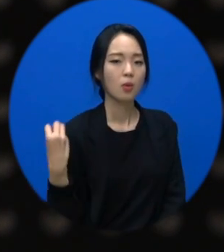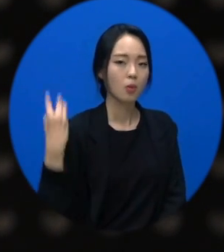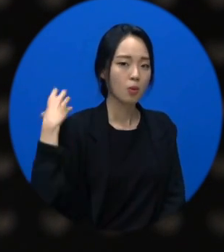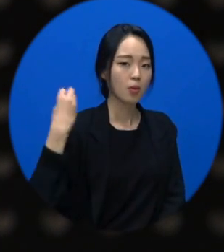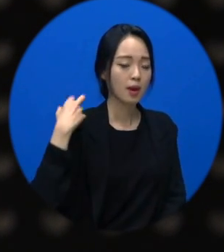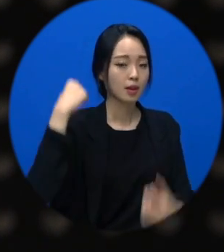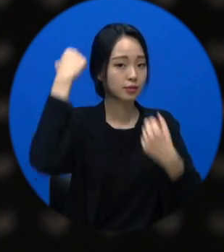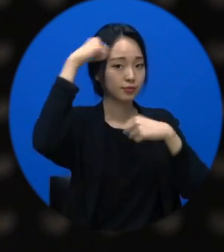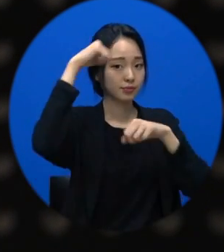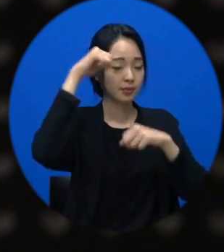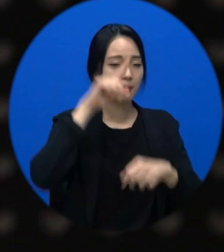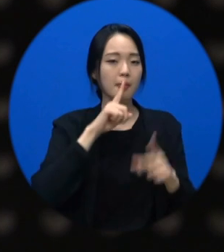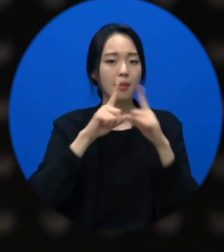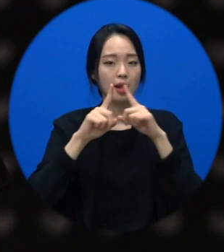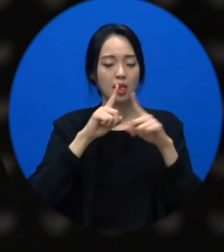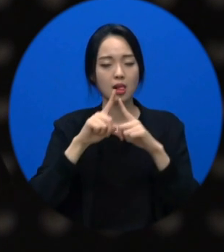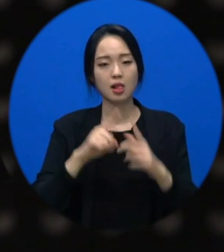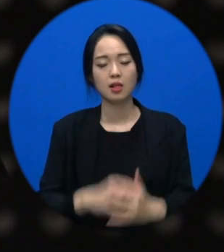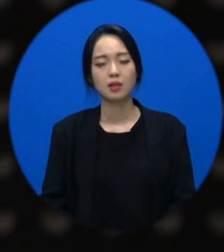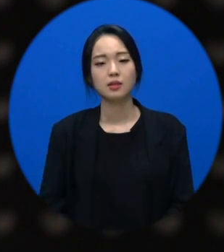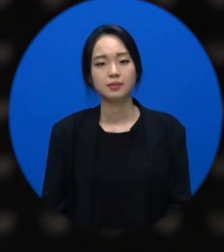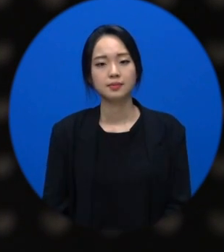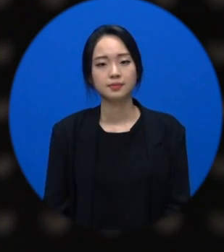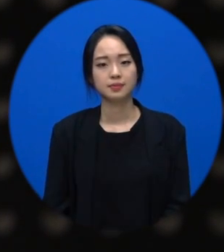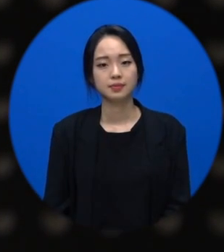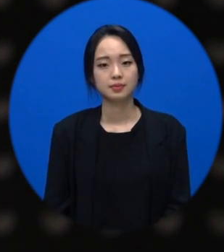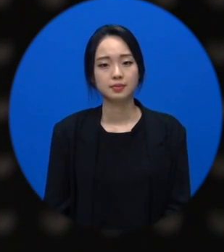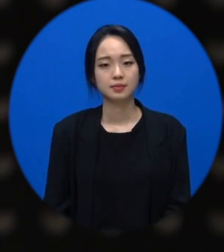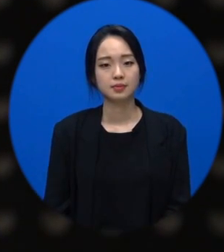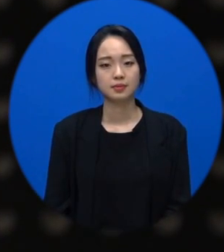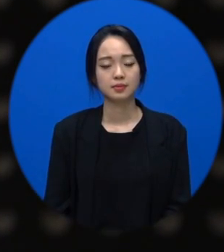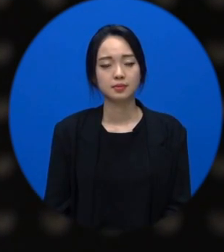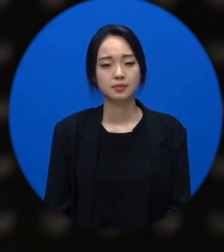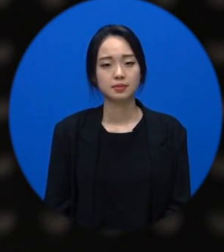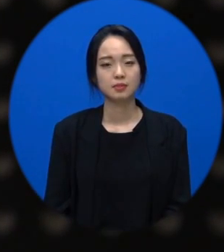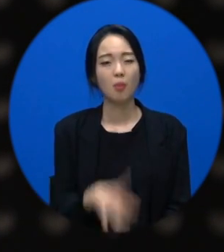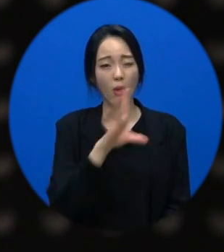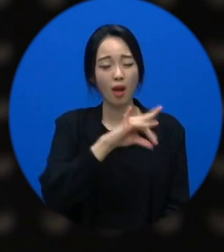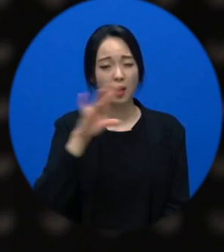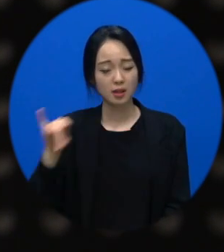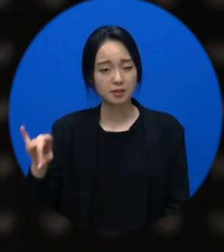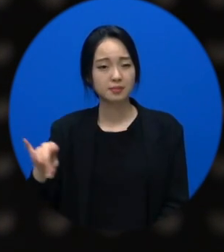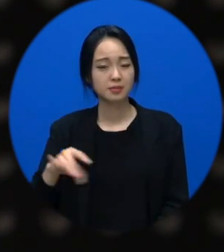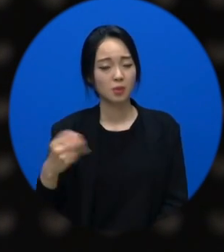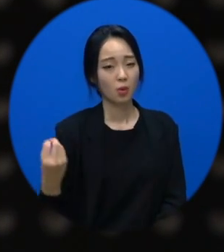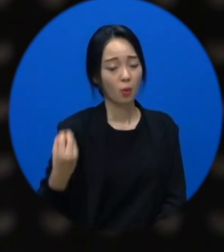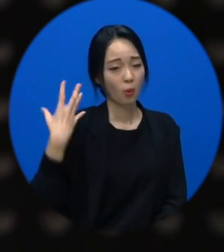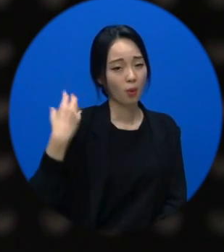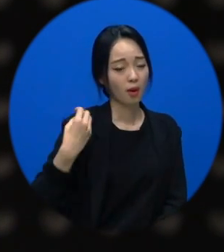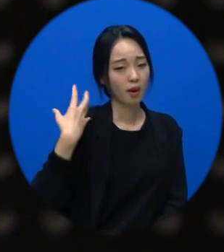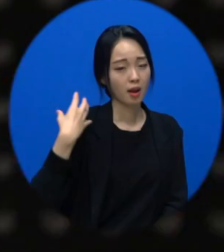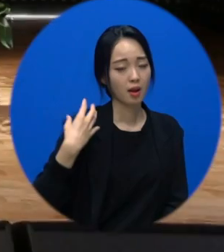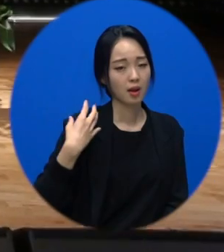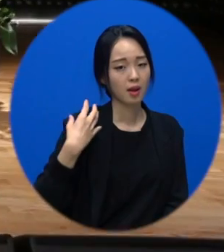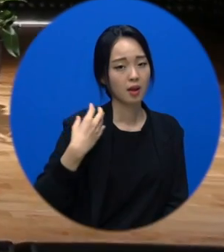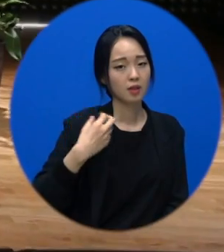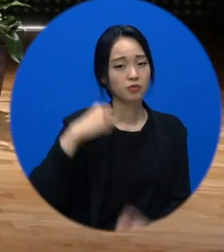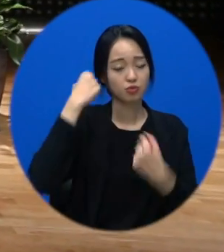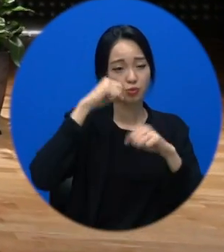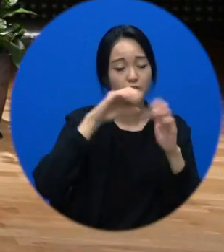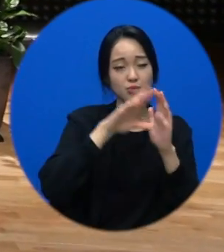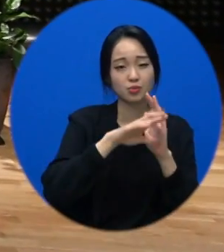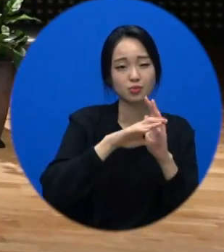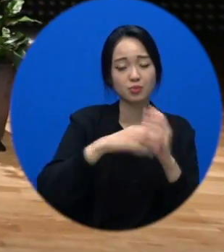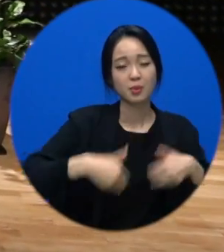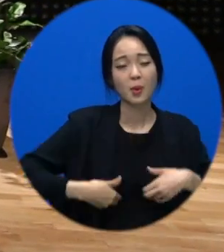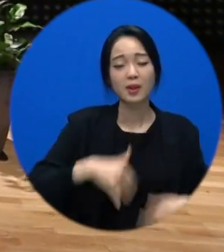좋은 말이기도 해요. 때로는 고래를 춤추게 할 필요도 있어요. 그리고 칭찬은 좋긴 좋은 거예요. 제 말은